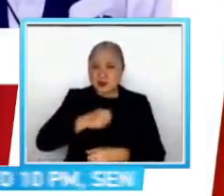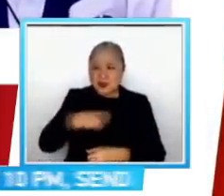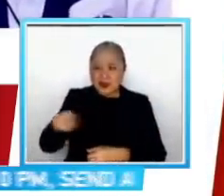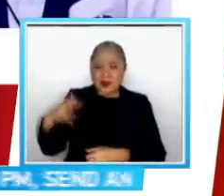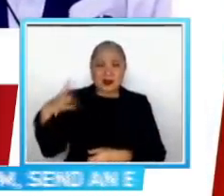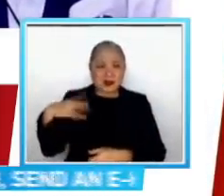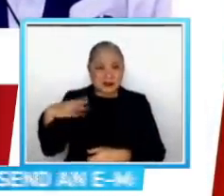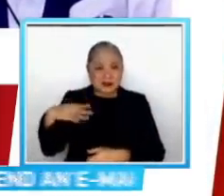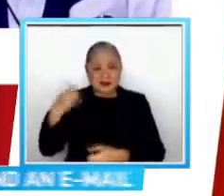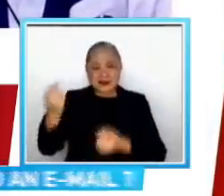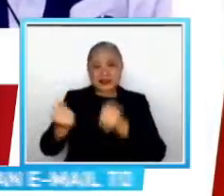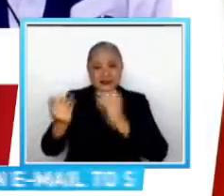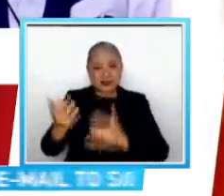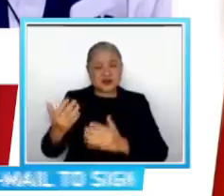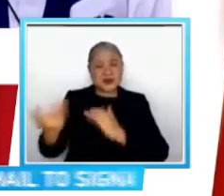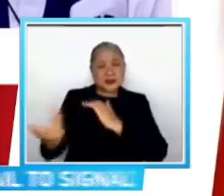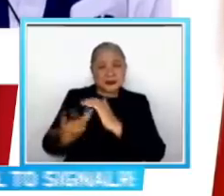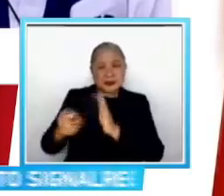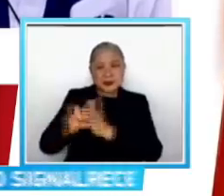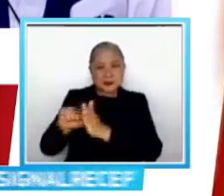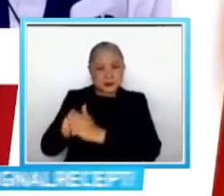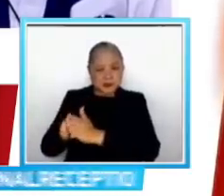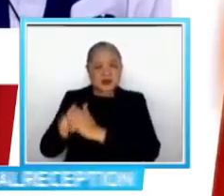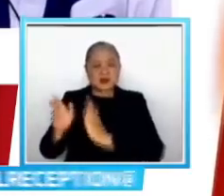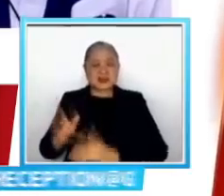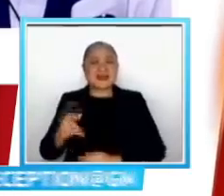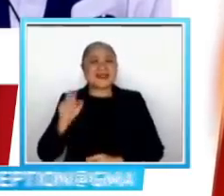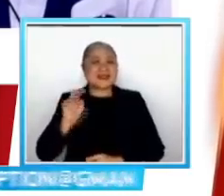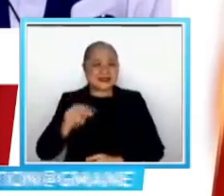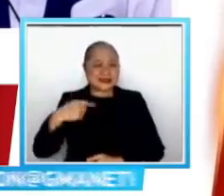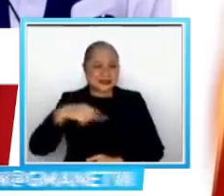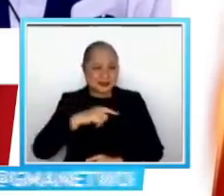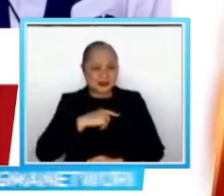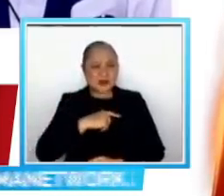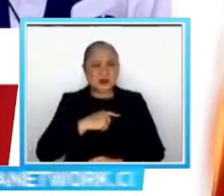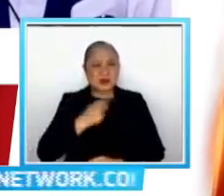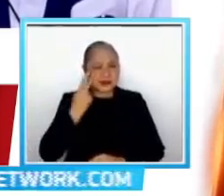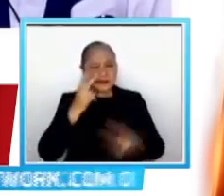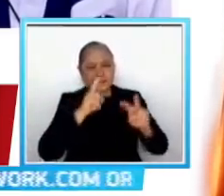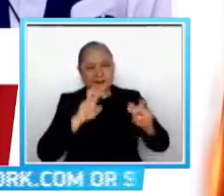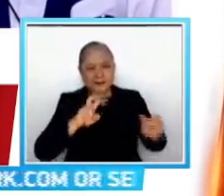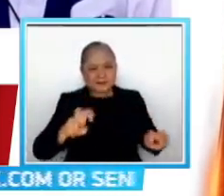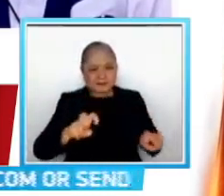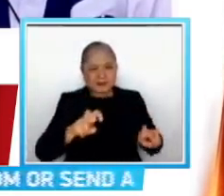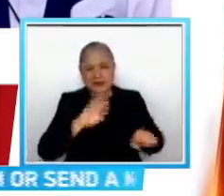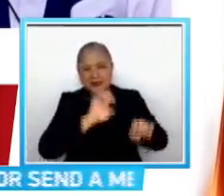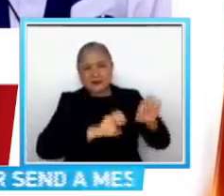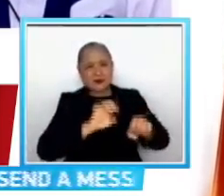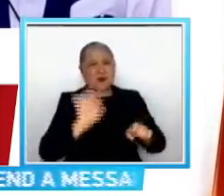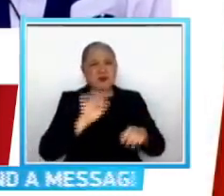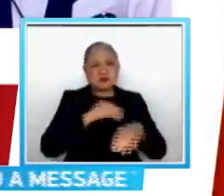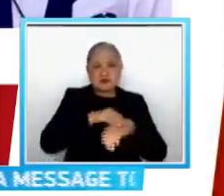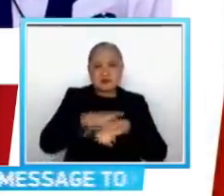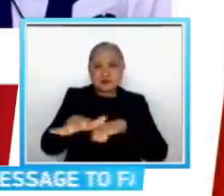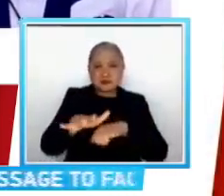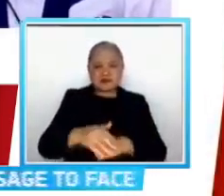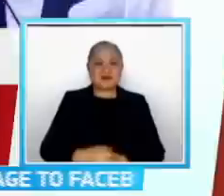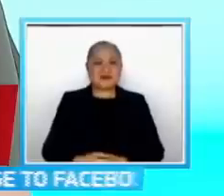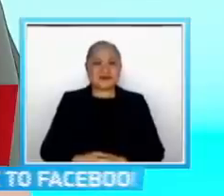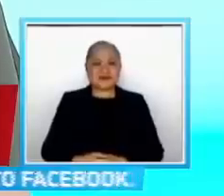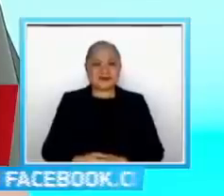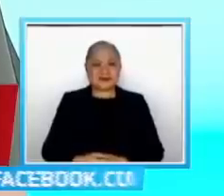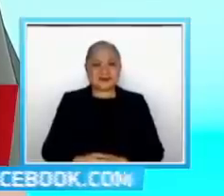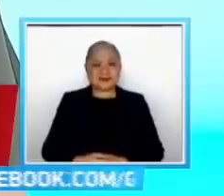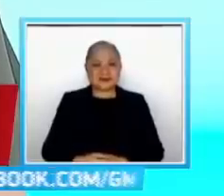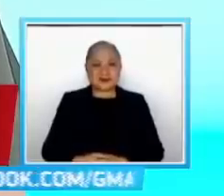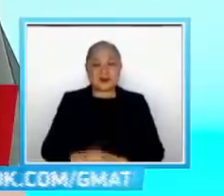mga drivers and commuters po Pero kailangan po talaga natin na masusing pag-aaralan po ang magiging efekto na ito This includes the